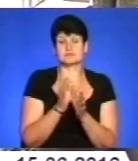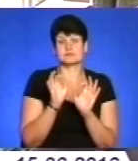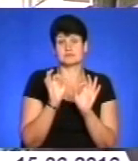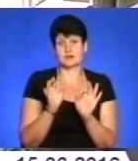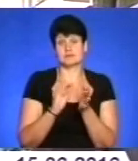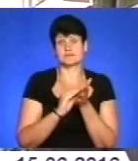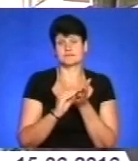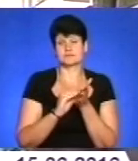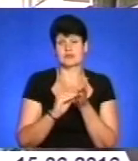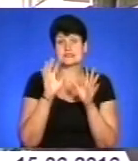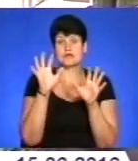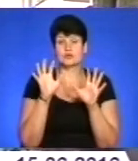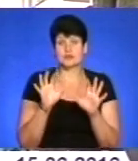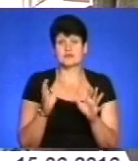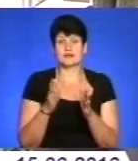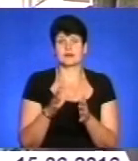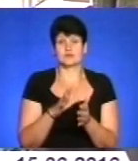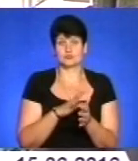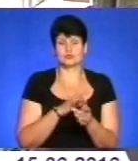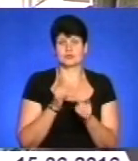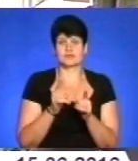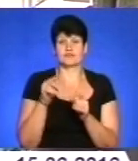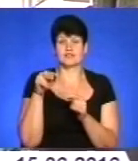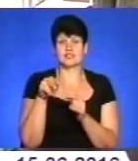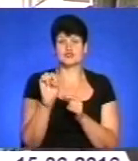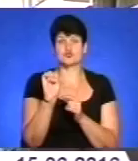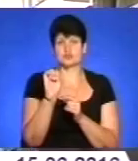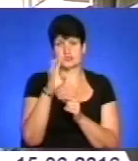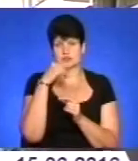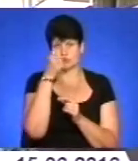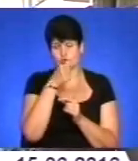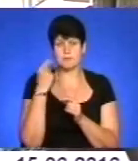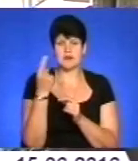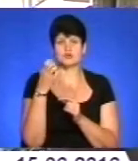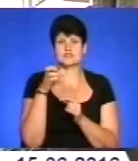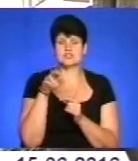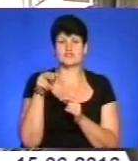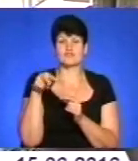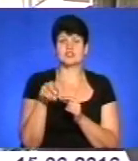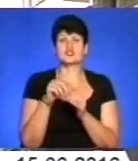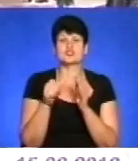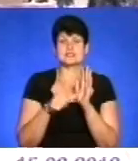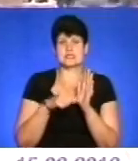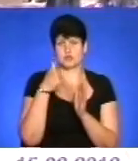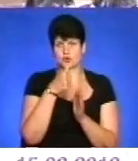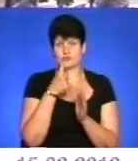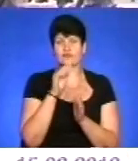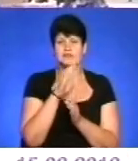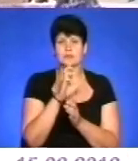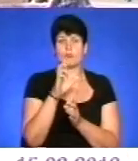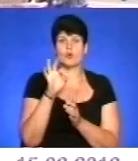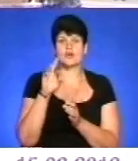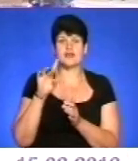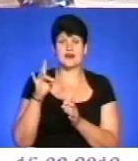законодавства, яке набуло в чинності 2014 року, 1 січня 2016 року. Вадим Боярський